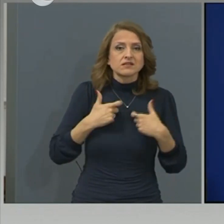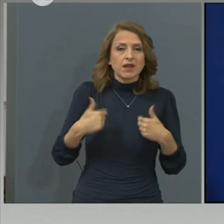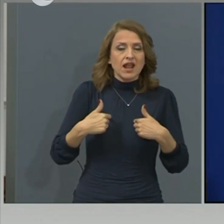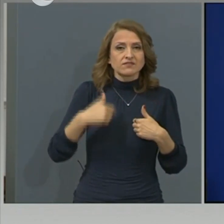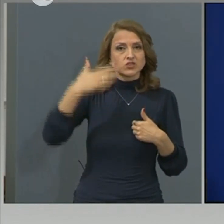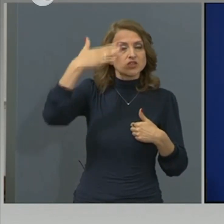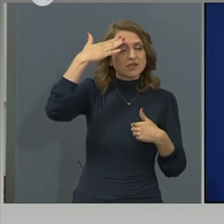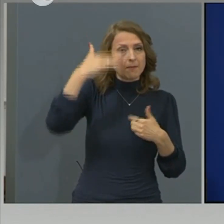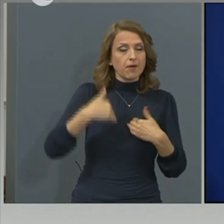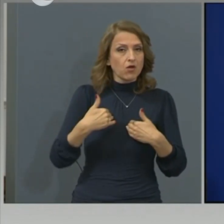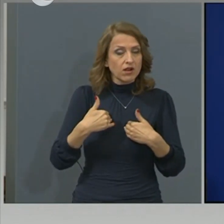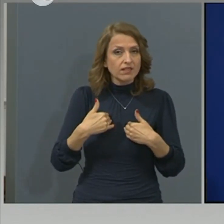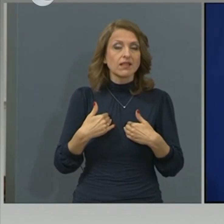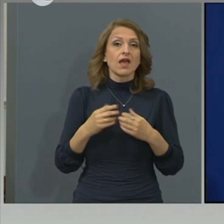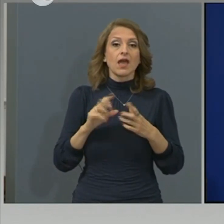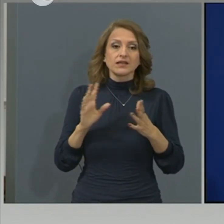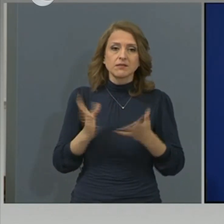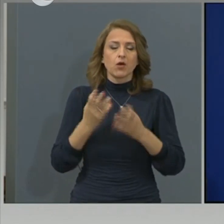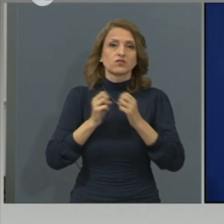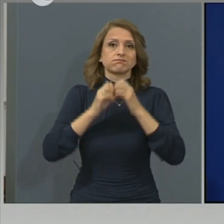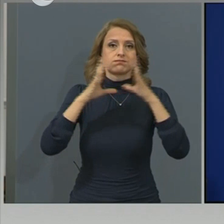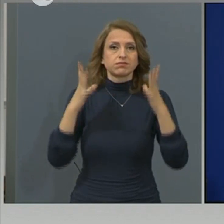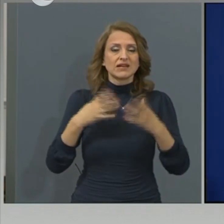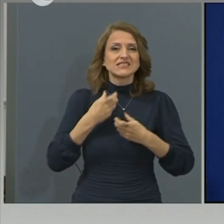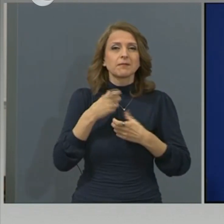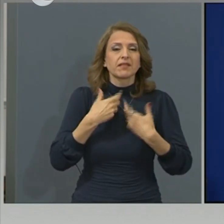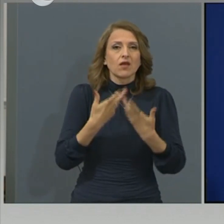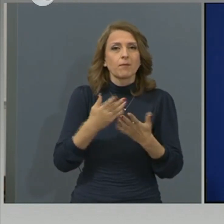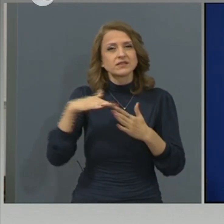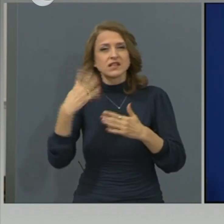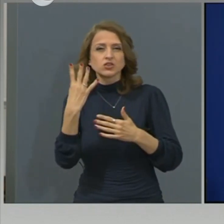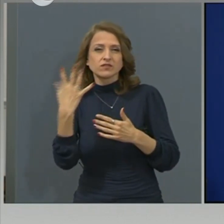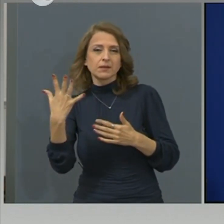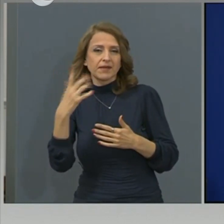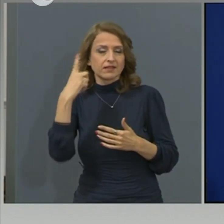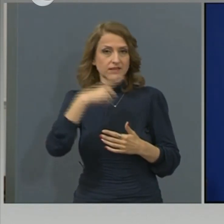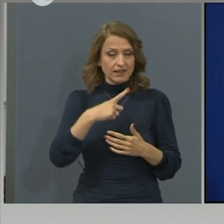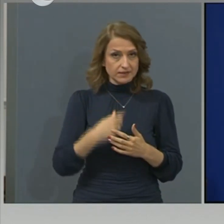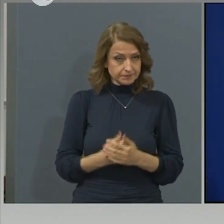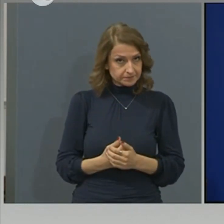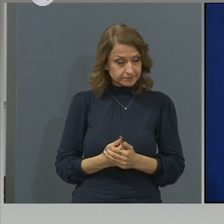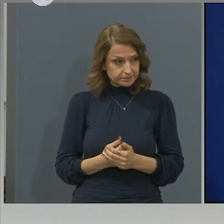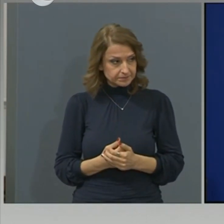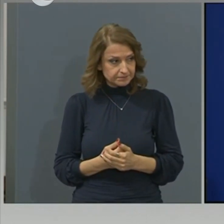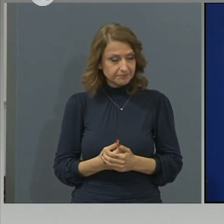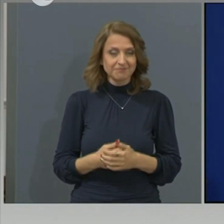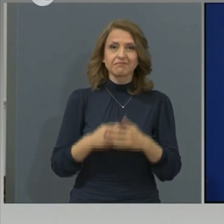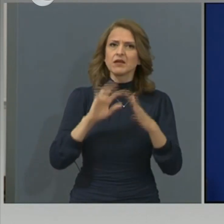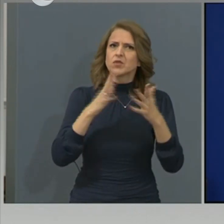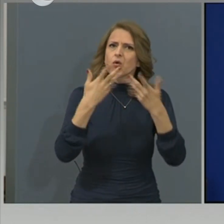подобни болни до началото на клиничните симптоми. И сега за клиничното представване на пациентите, което е доста разнообразно.